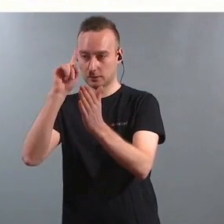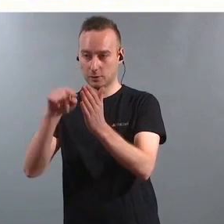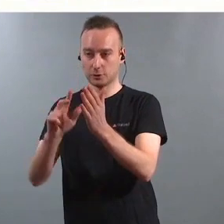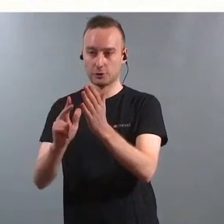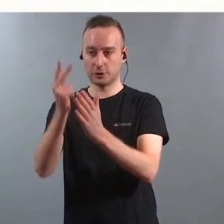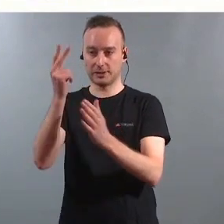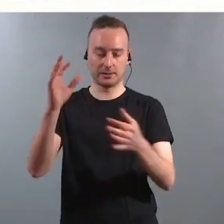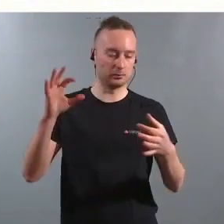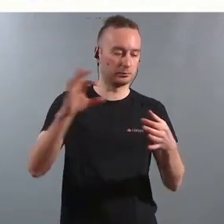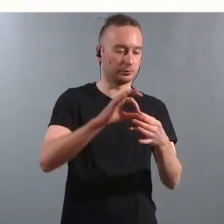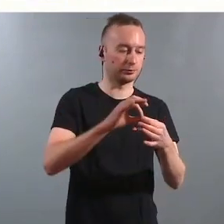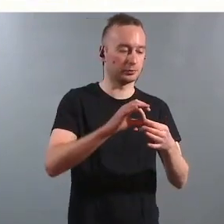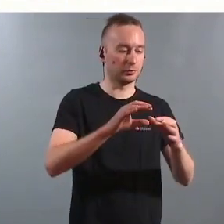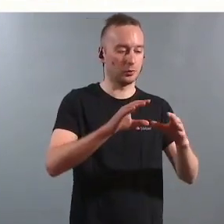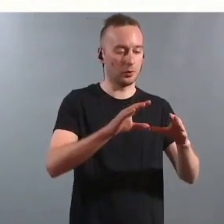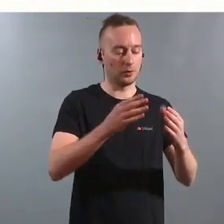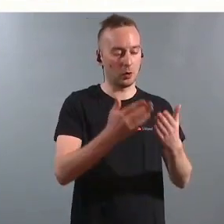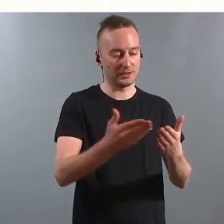opplæringstilbudet.